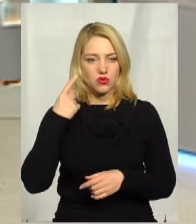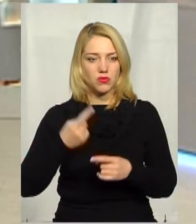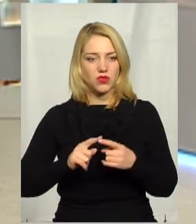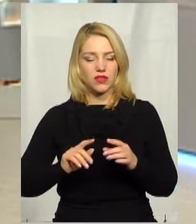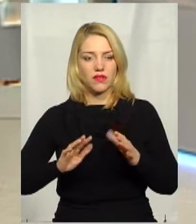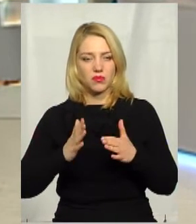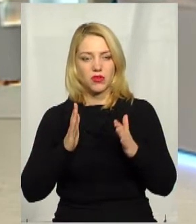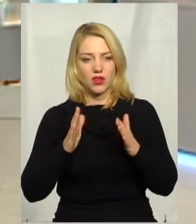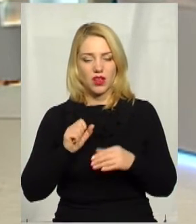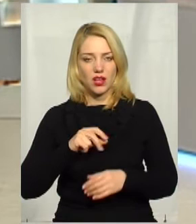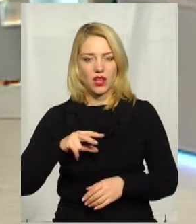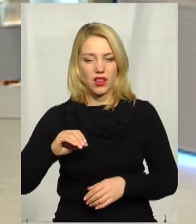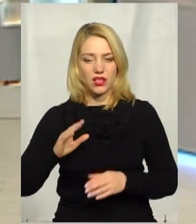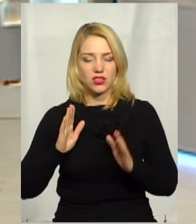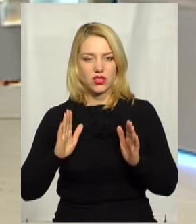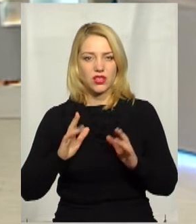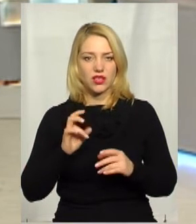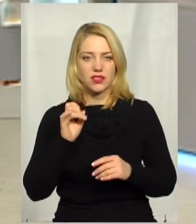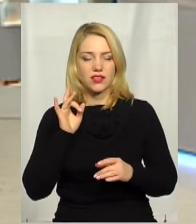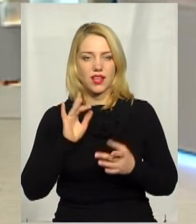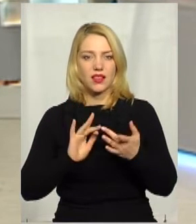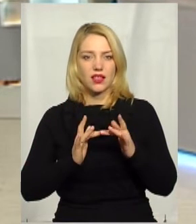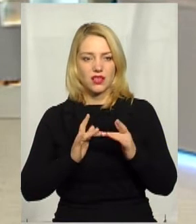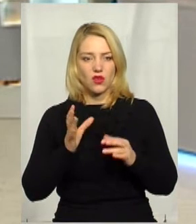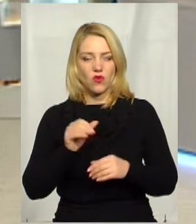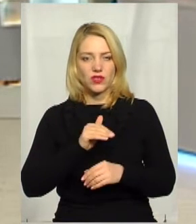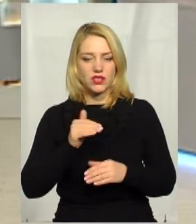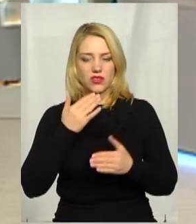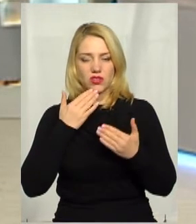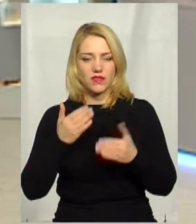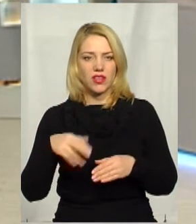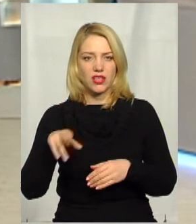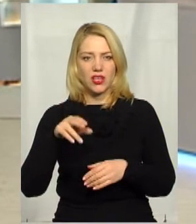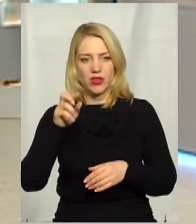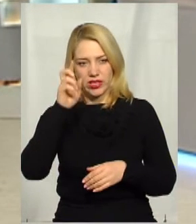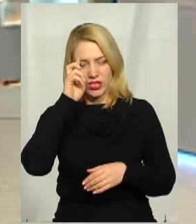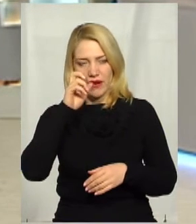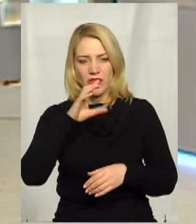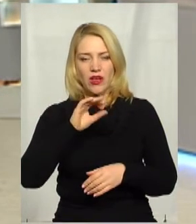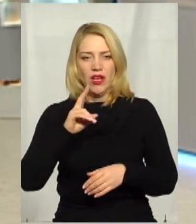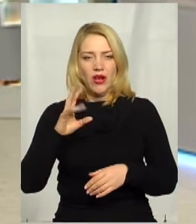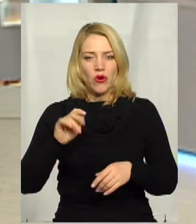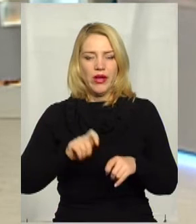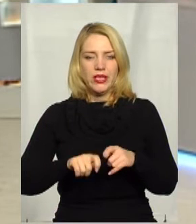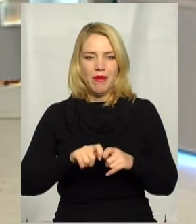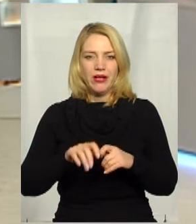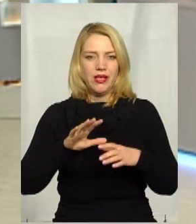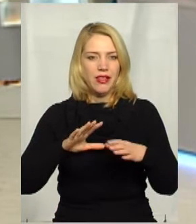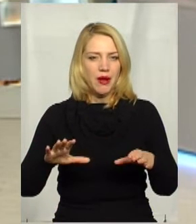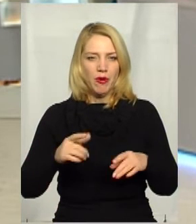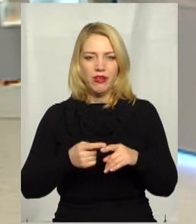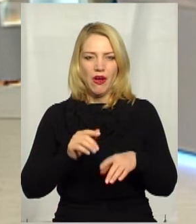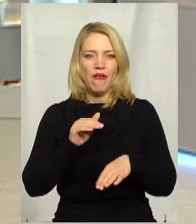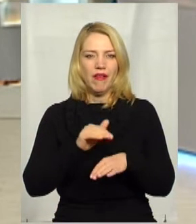тільки з мережі інтернету, оскільки офіційного звернення до Державної колишній інспекції не надходило по цьому